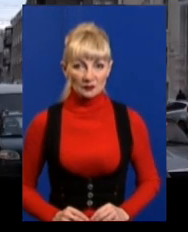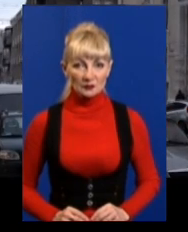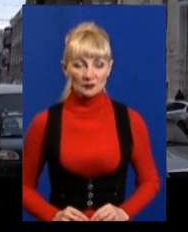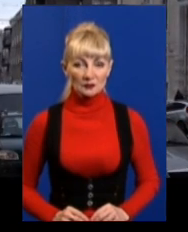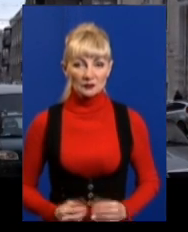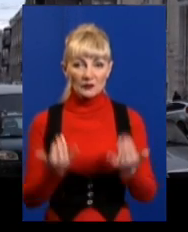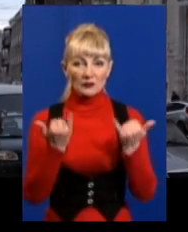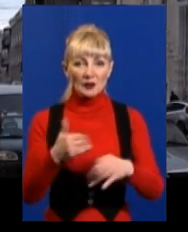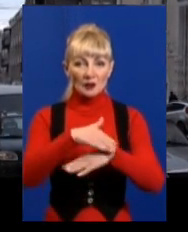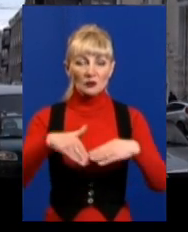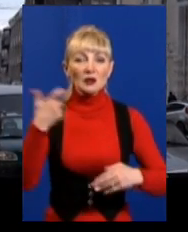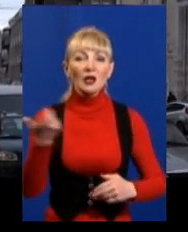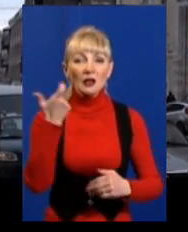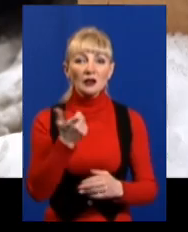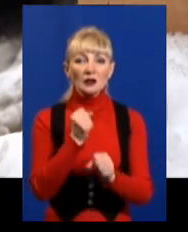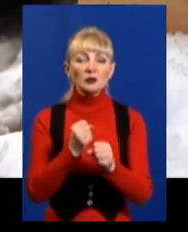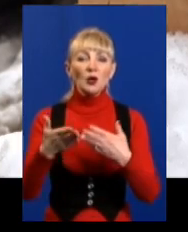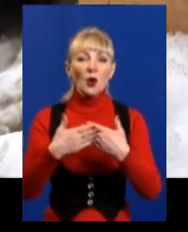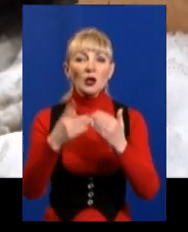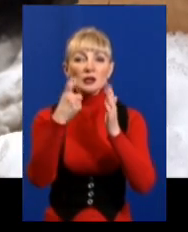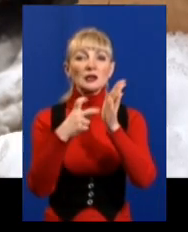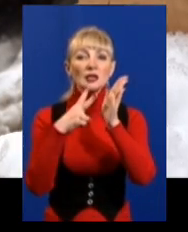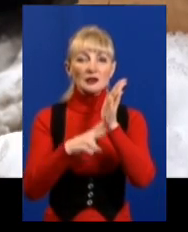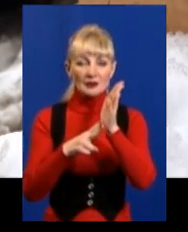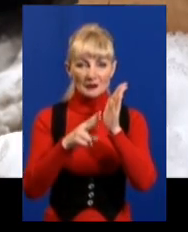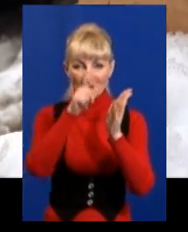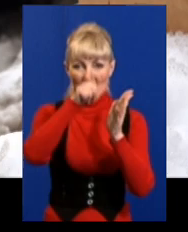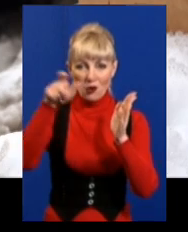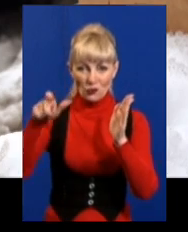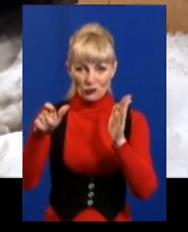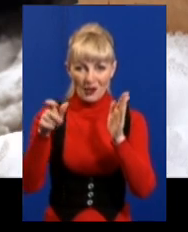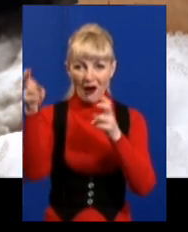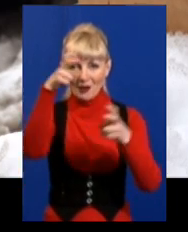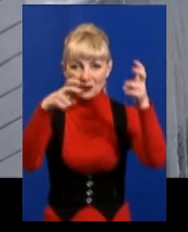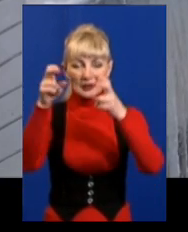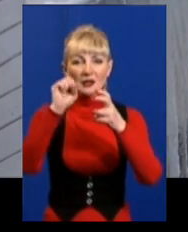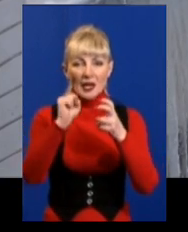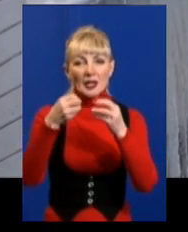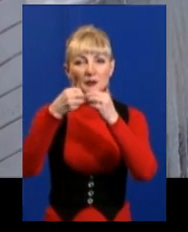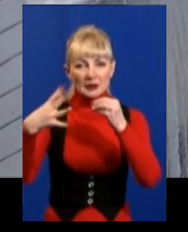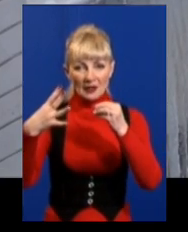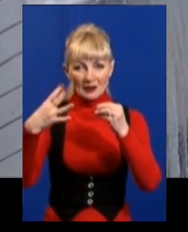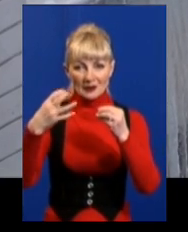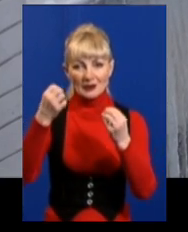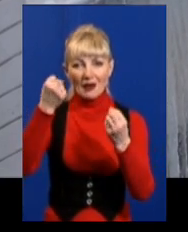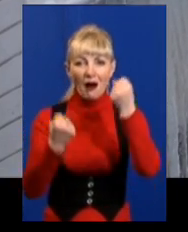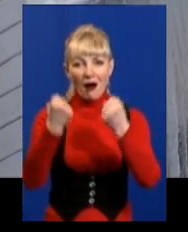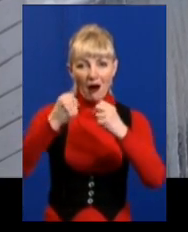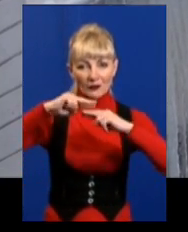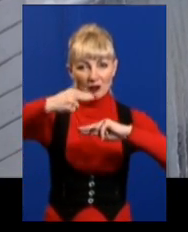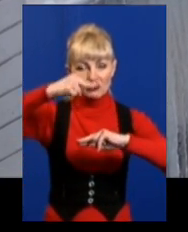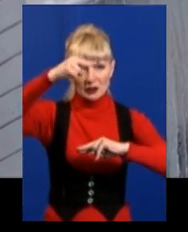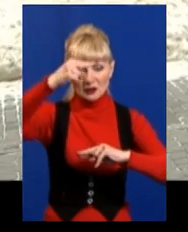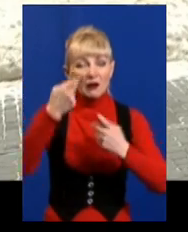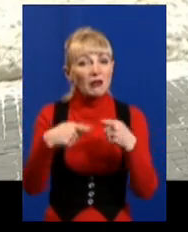Нині на вулицях Харкова працюють близько 170 альпіністів і 15 автовишок. Для того, щоб збити всі бурульки, такої кількості не